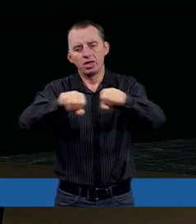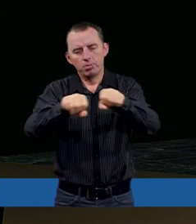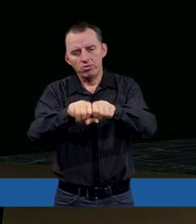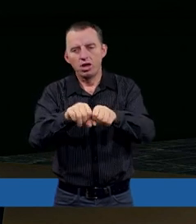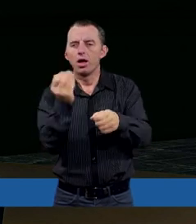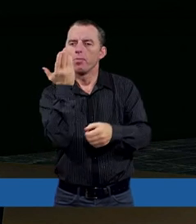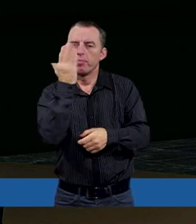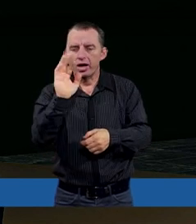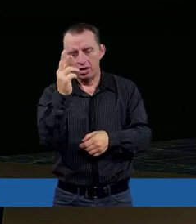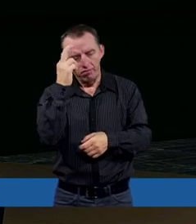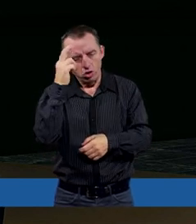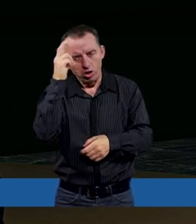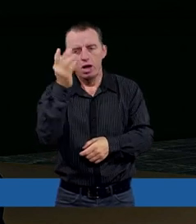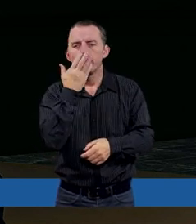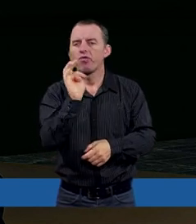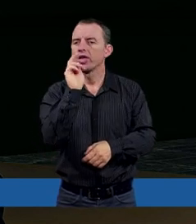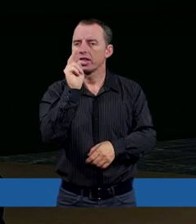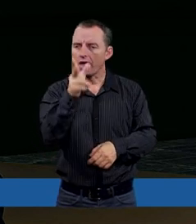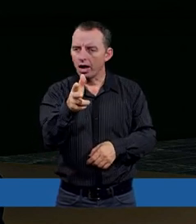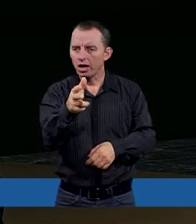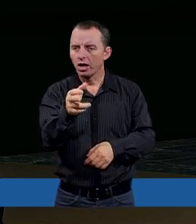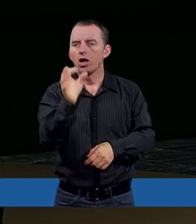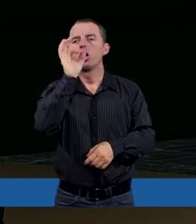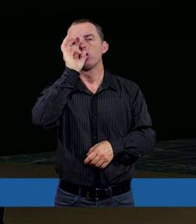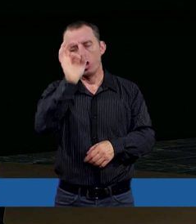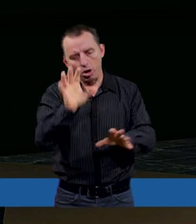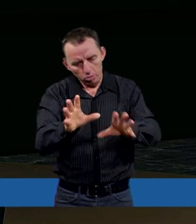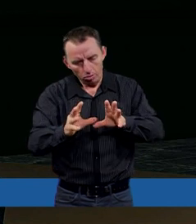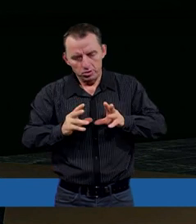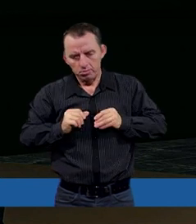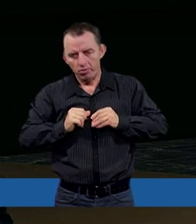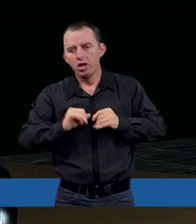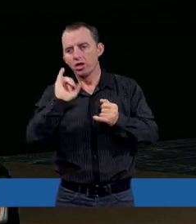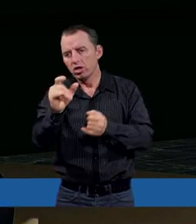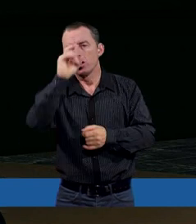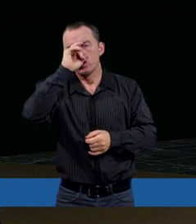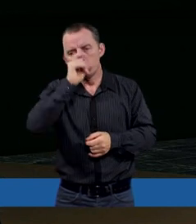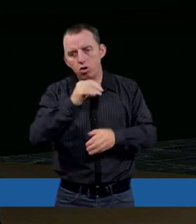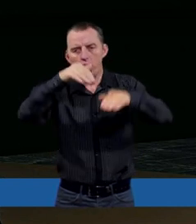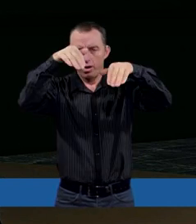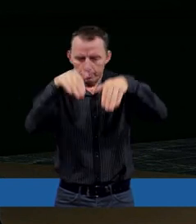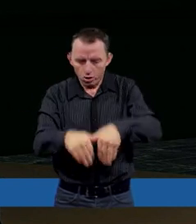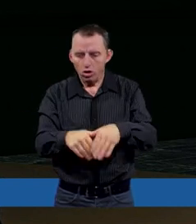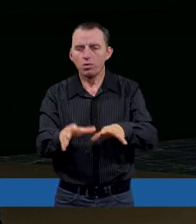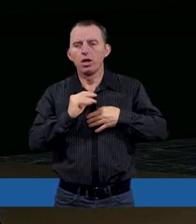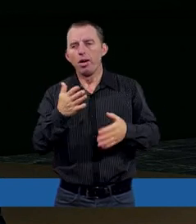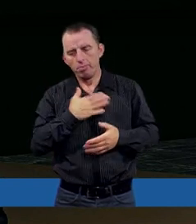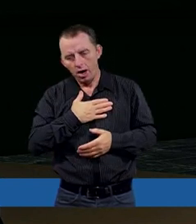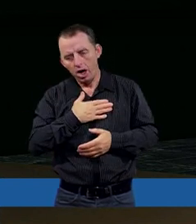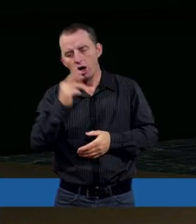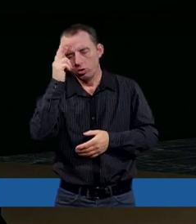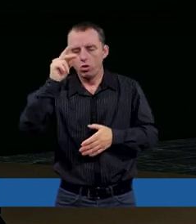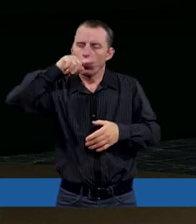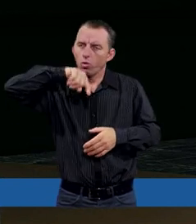bardziej zrozumiały, kiedy mówi tak, dobro przyjmowałem, to i zło mogę przyjmować. A więc ma zrozumienie głębsze